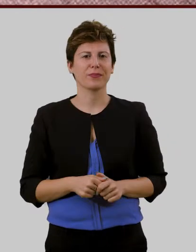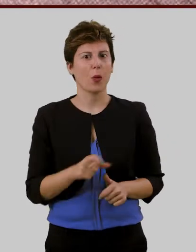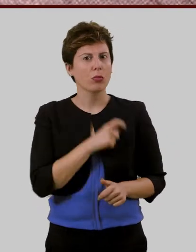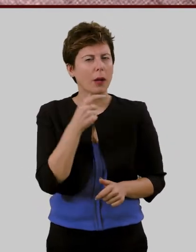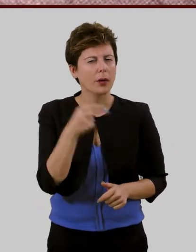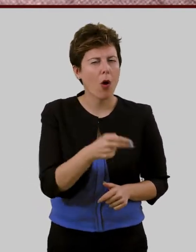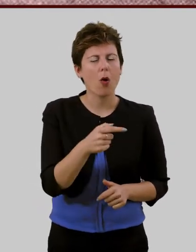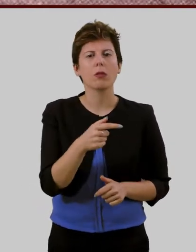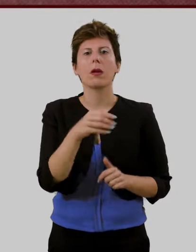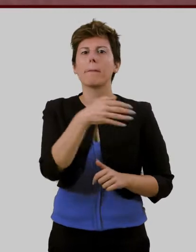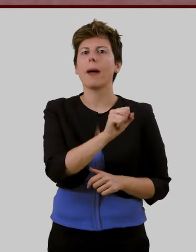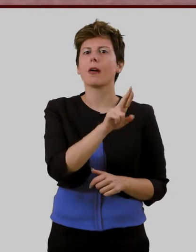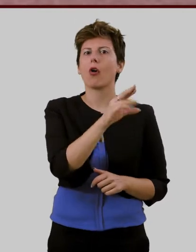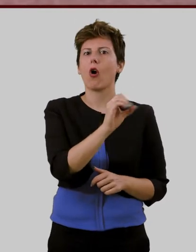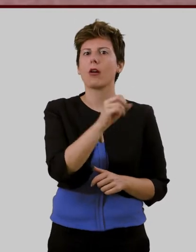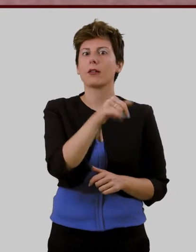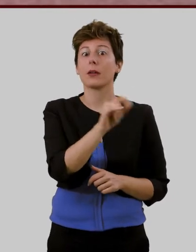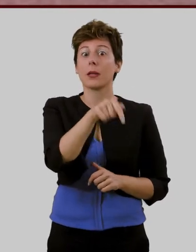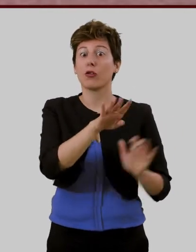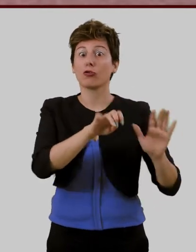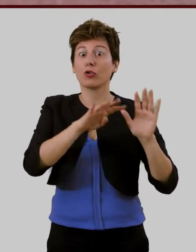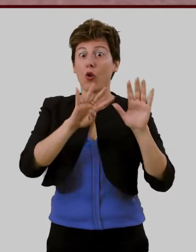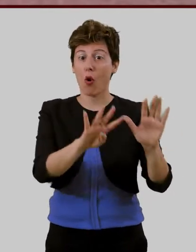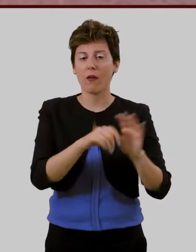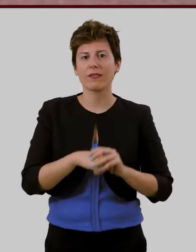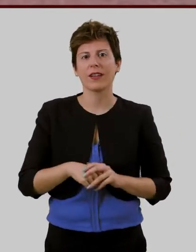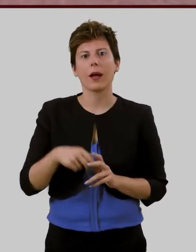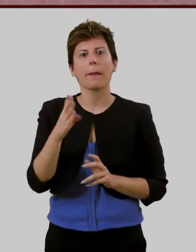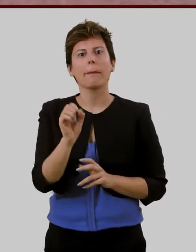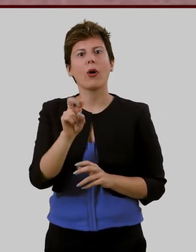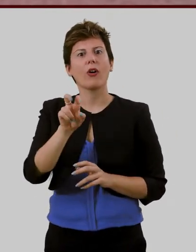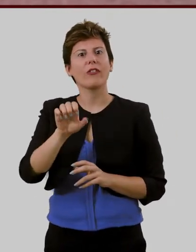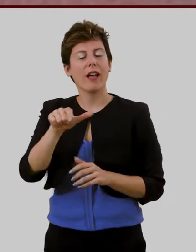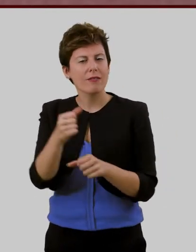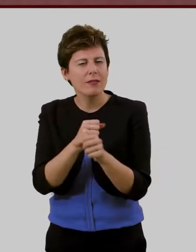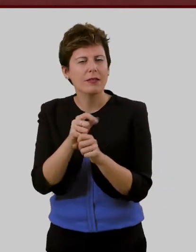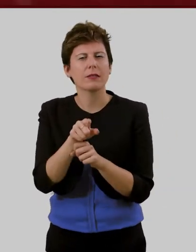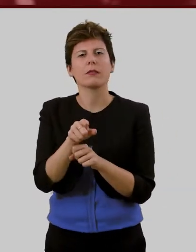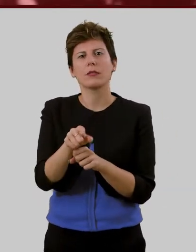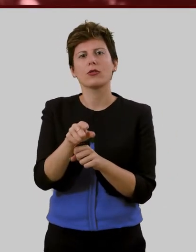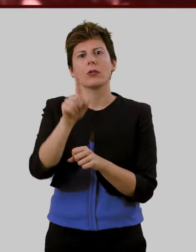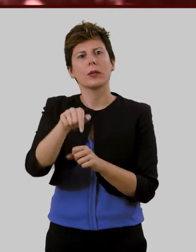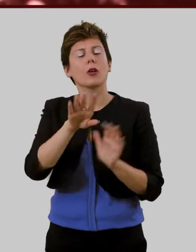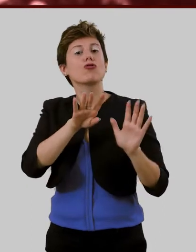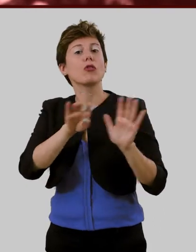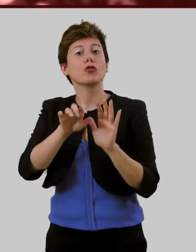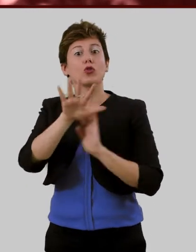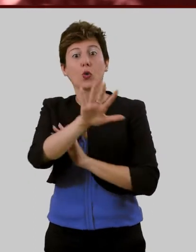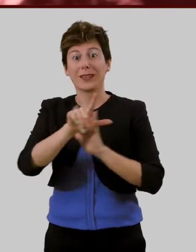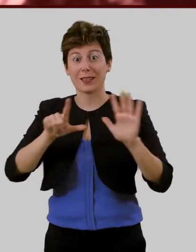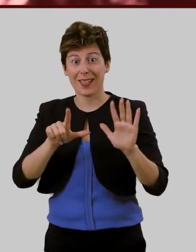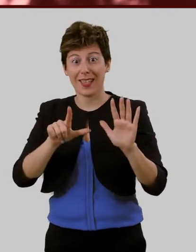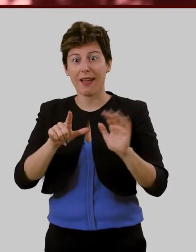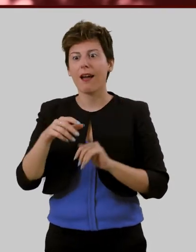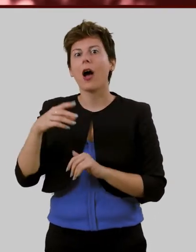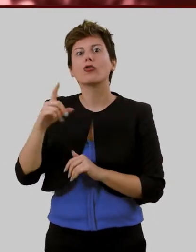fisica nel 1909 e daniel bovè per la medicina e la fisiologia nel 1957 e giorgio pairesi l'ultimo